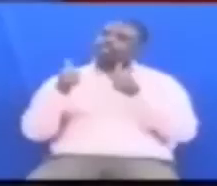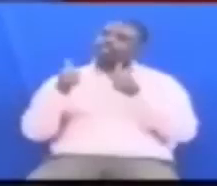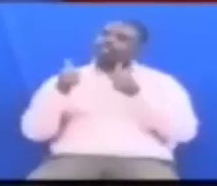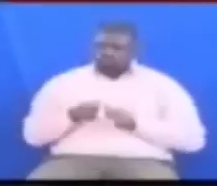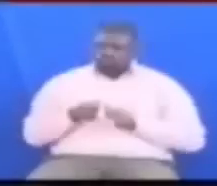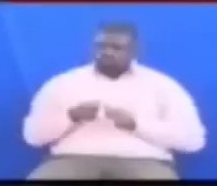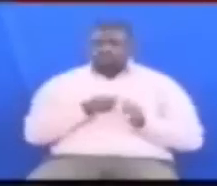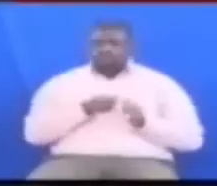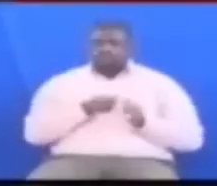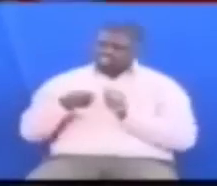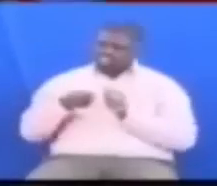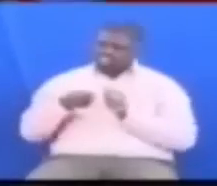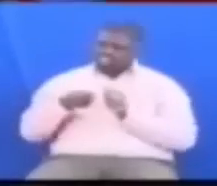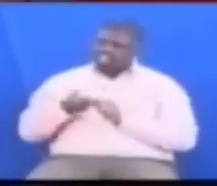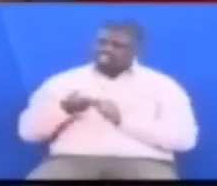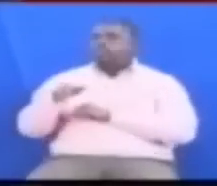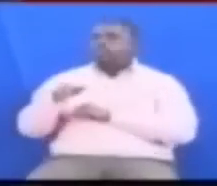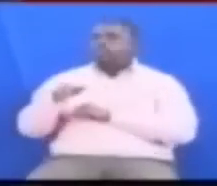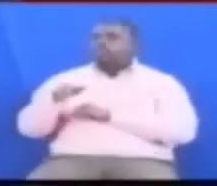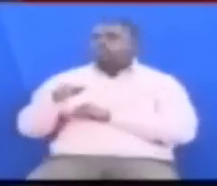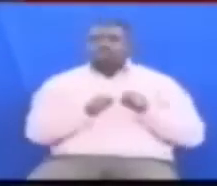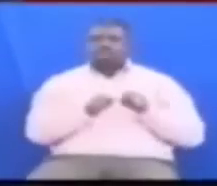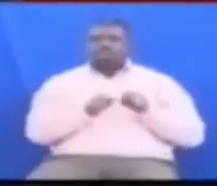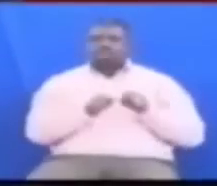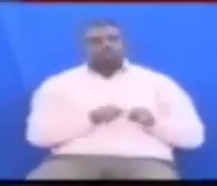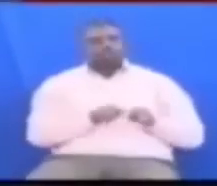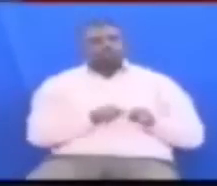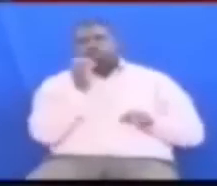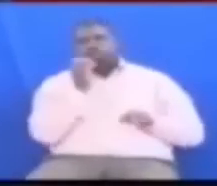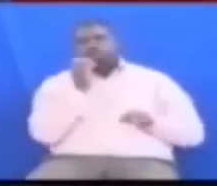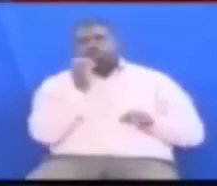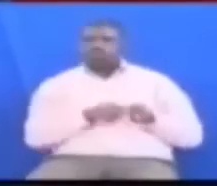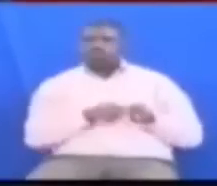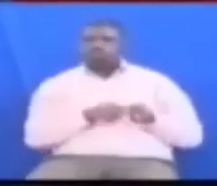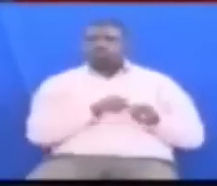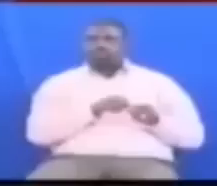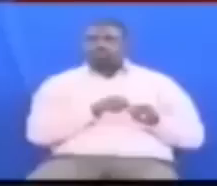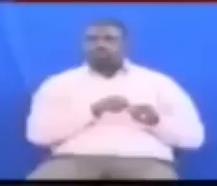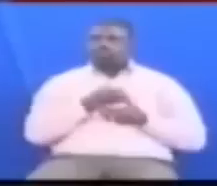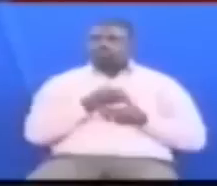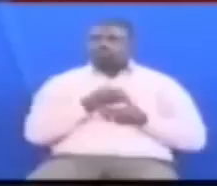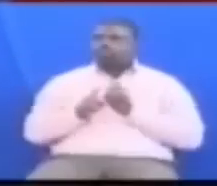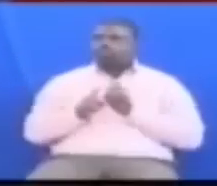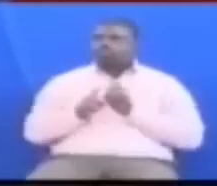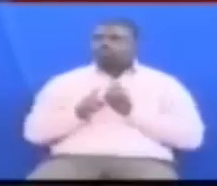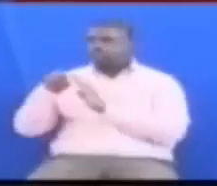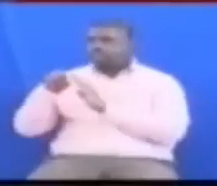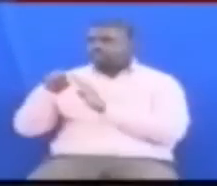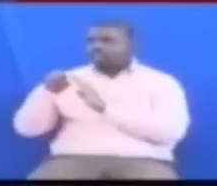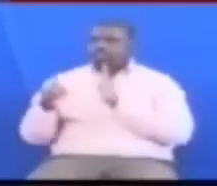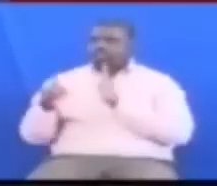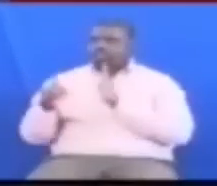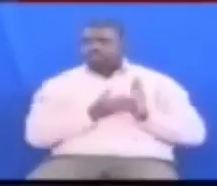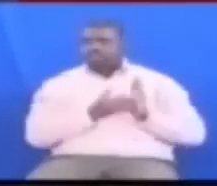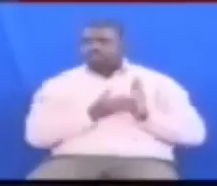Pia kulikuwa na mazikira hayu hayu Kwamba wakombea wachawa chana nchi kafu Wanaenguliwa mbila kufuwa Tata atibu za kisharia na watindaji